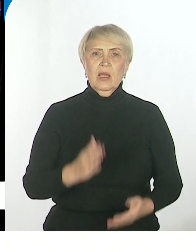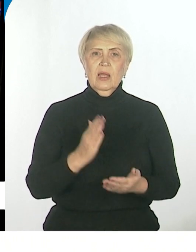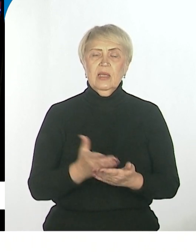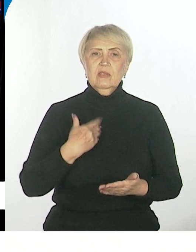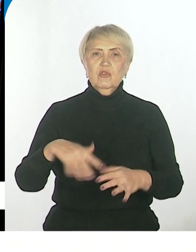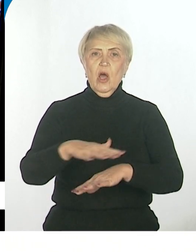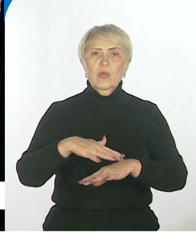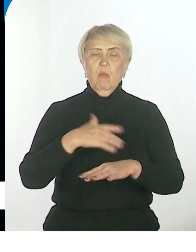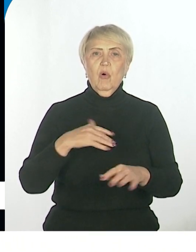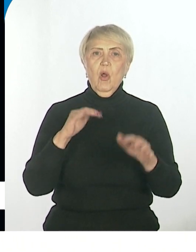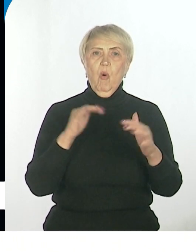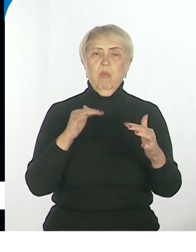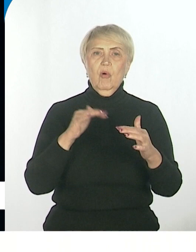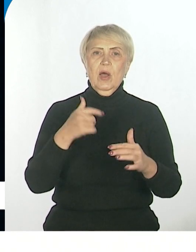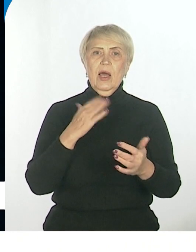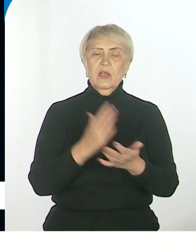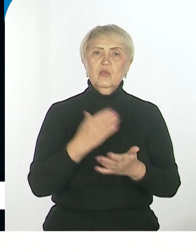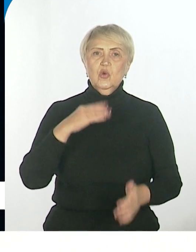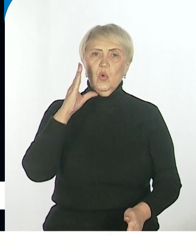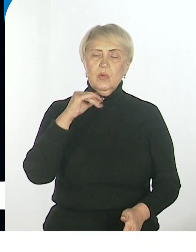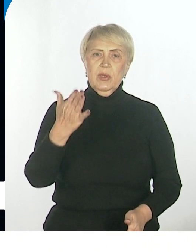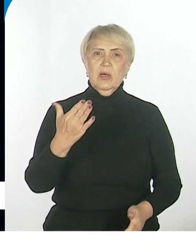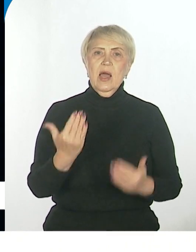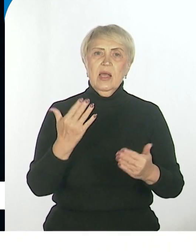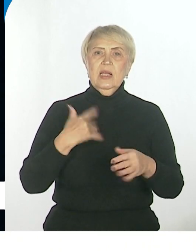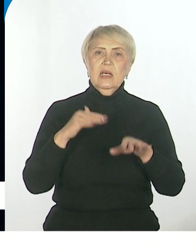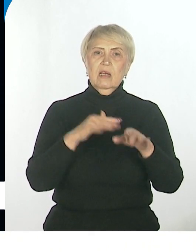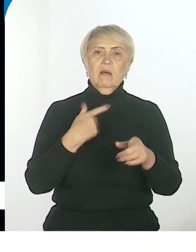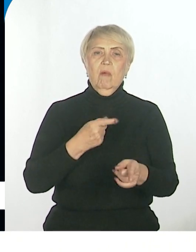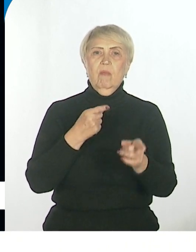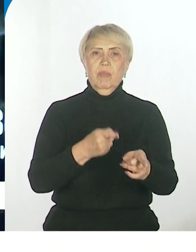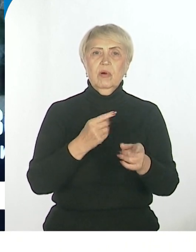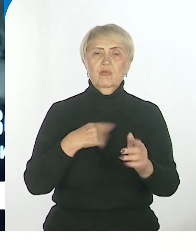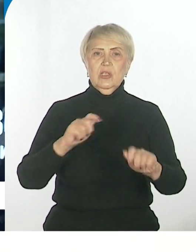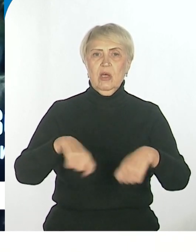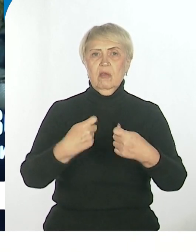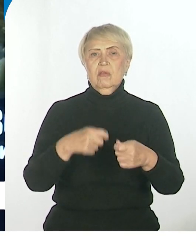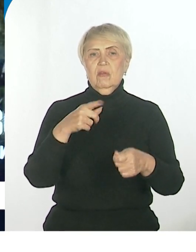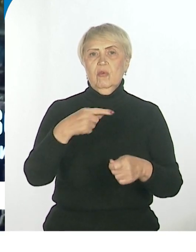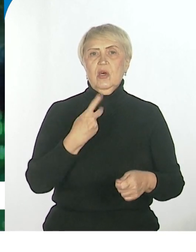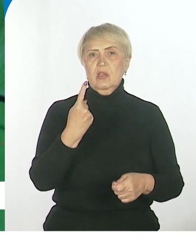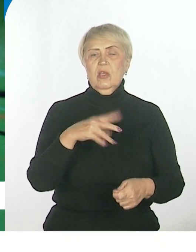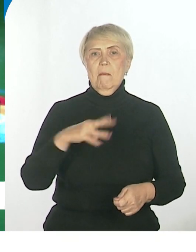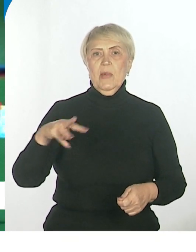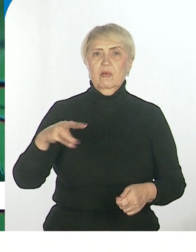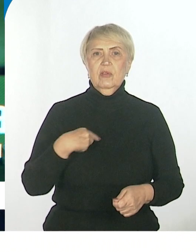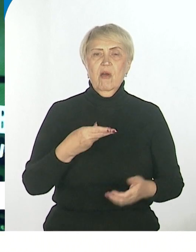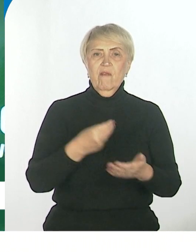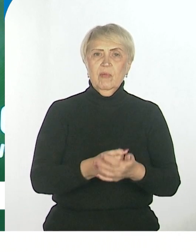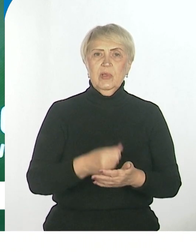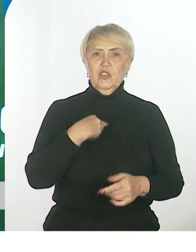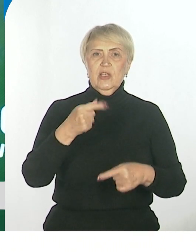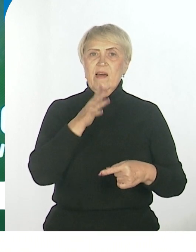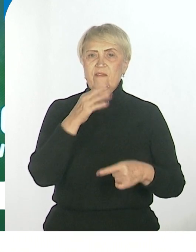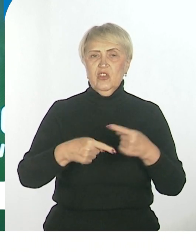определенные выплаты за успехи, то есть за леопард, миллионды, да, есть такое? Да, есть такое, да, и причем выплачивая в течение трех дней, да, у